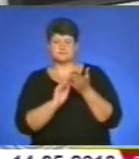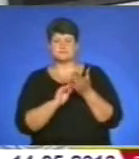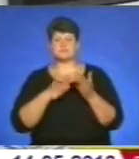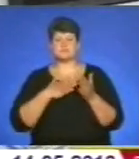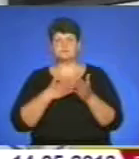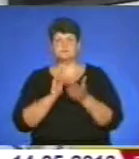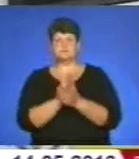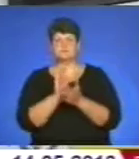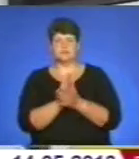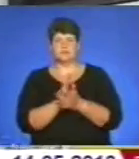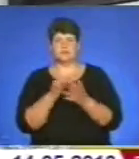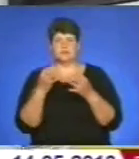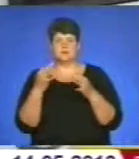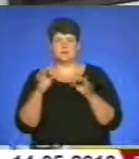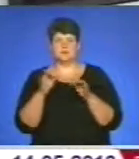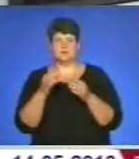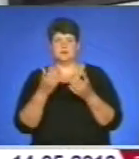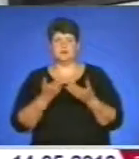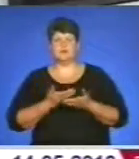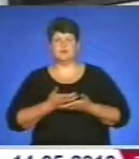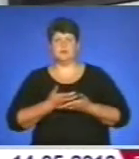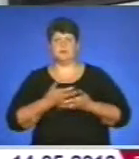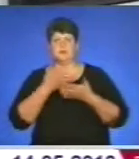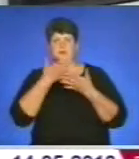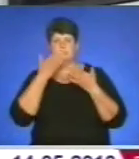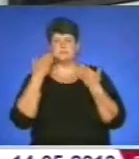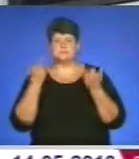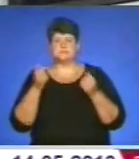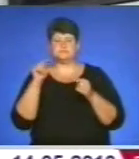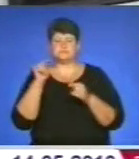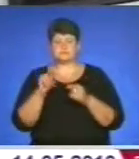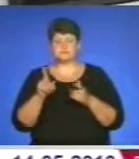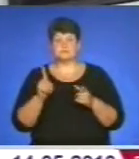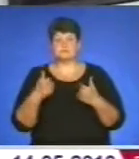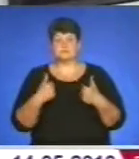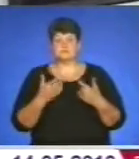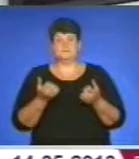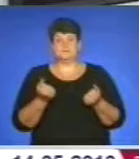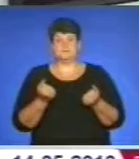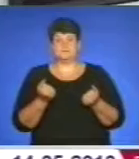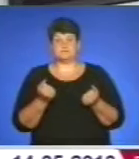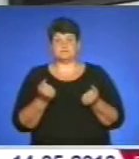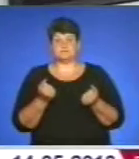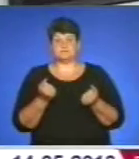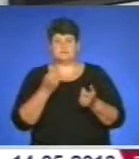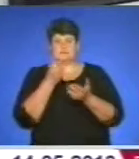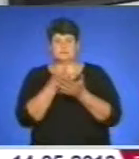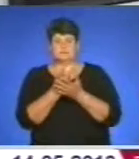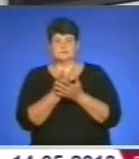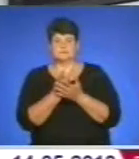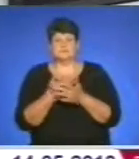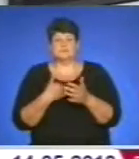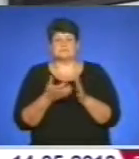газеті в вільному житті немає таких, що я весь час тримав цю на пульсі. Але дуже важко, бо не